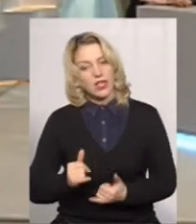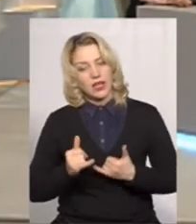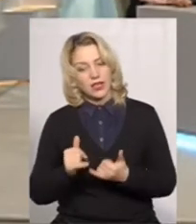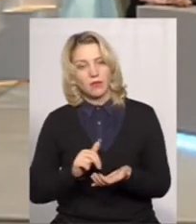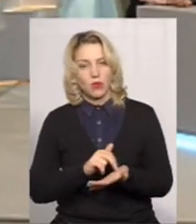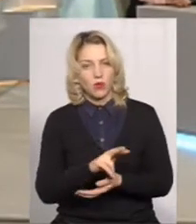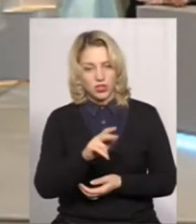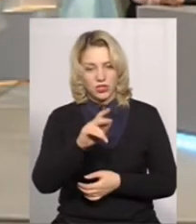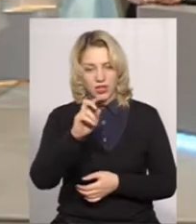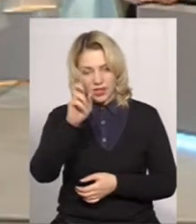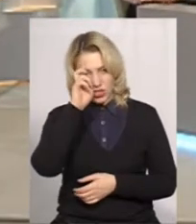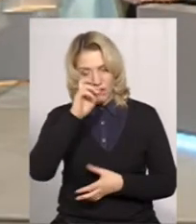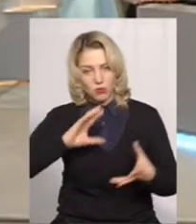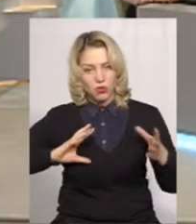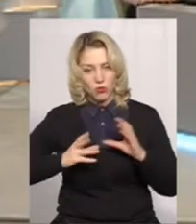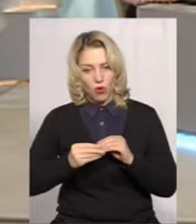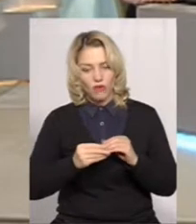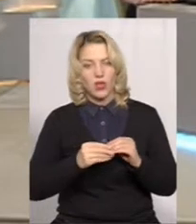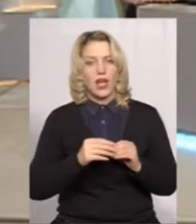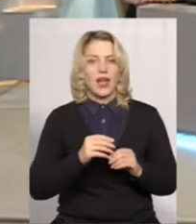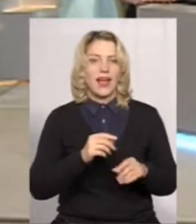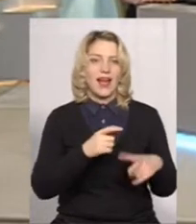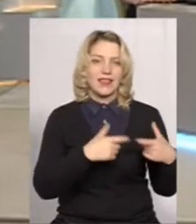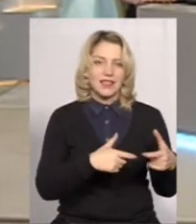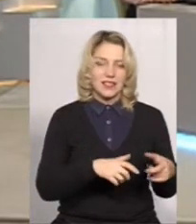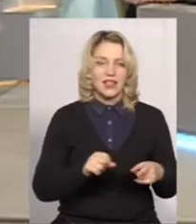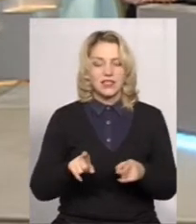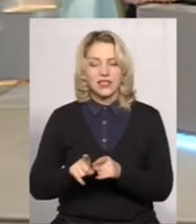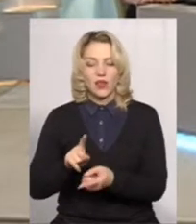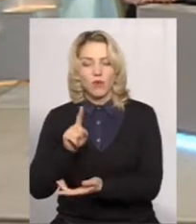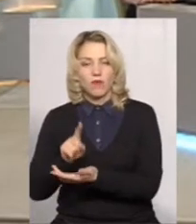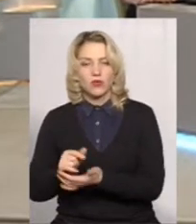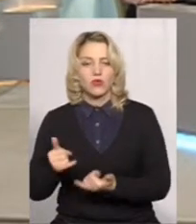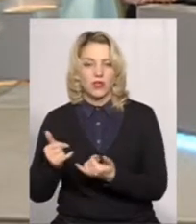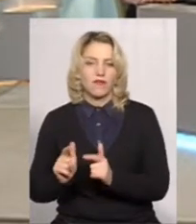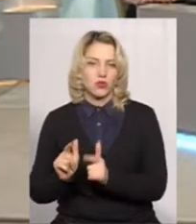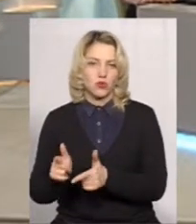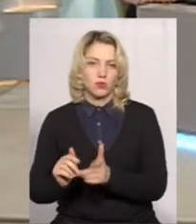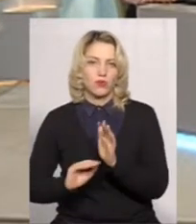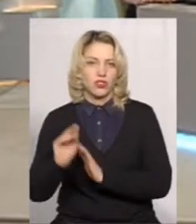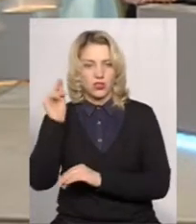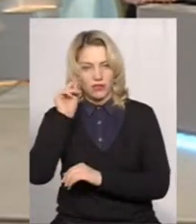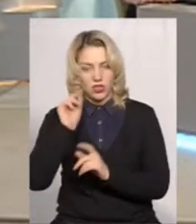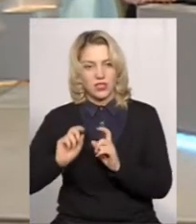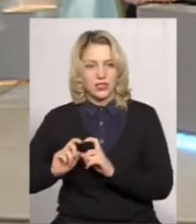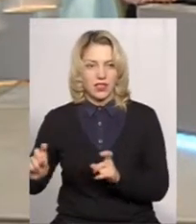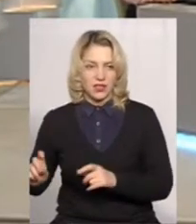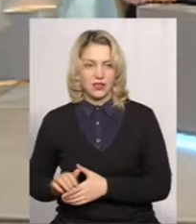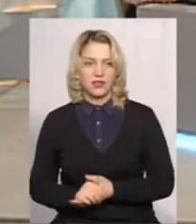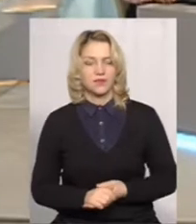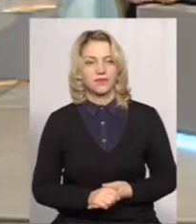проходження державної підсумкової атестації, це обов'язково як для вступу до вищого навчального закладу.